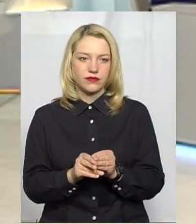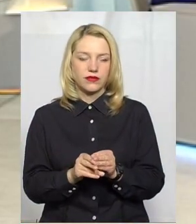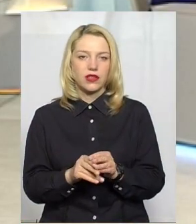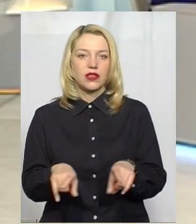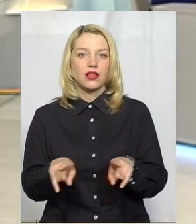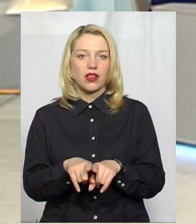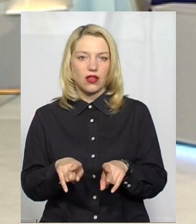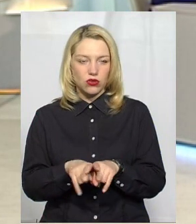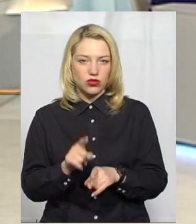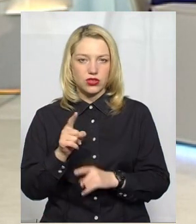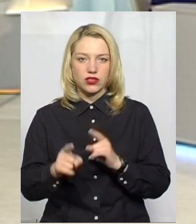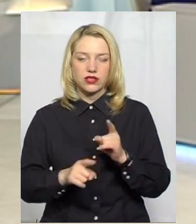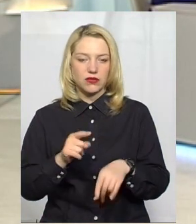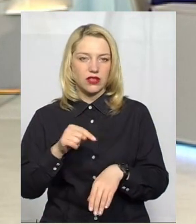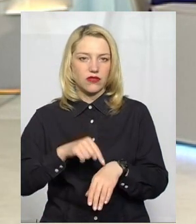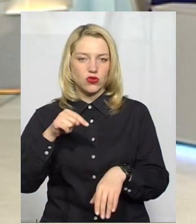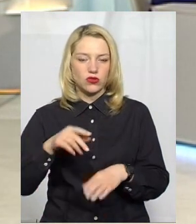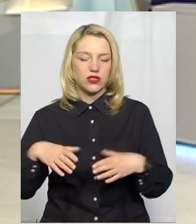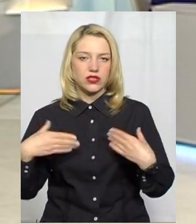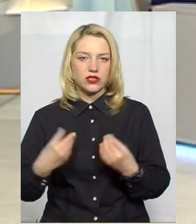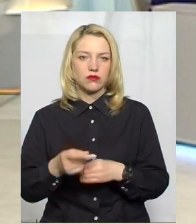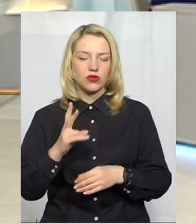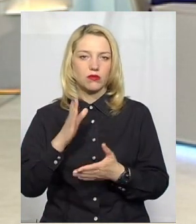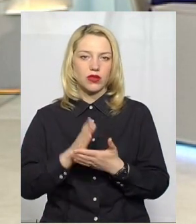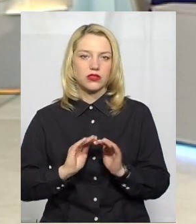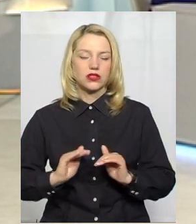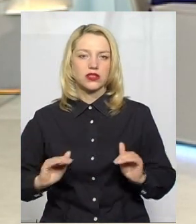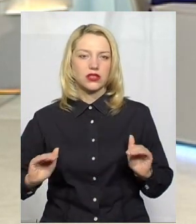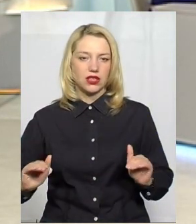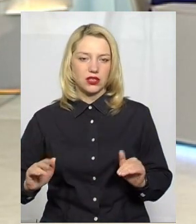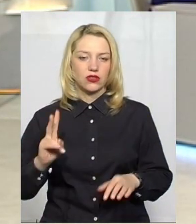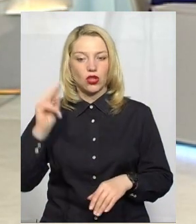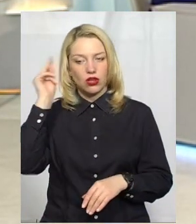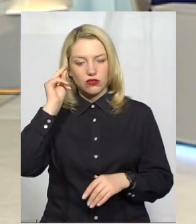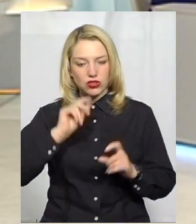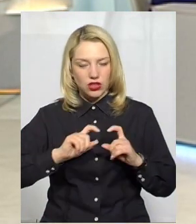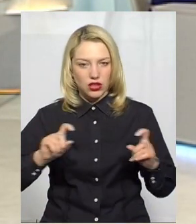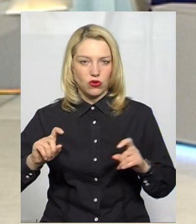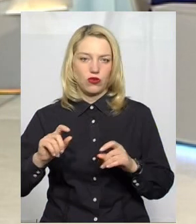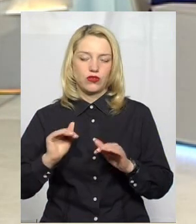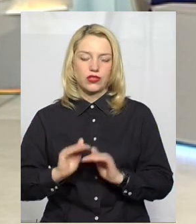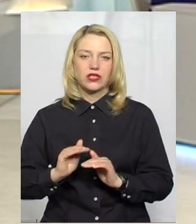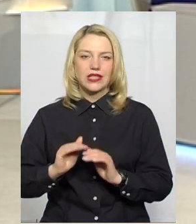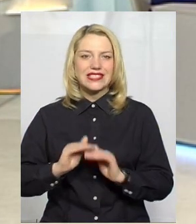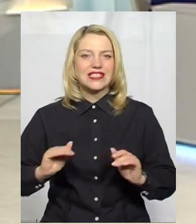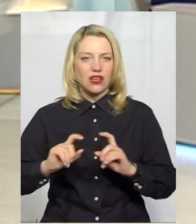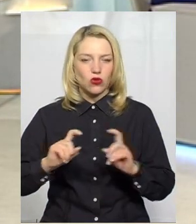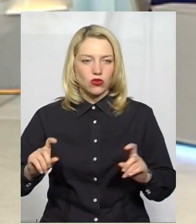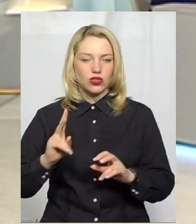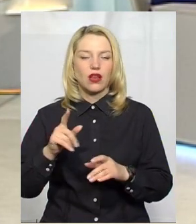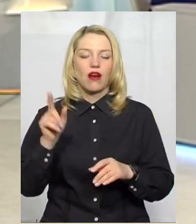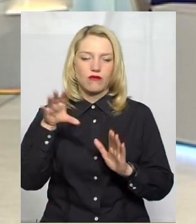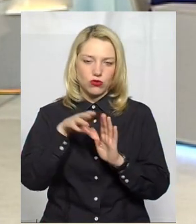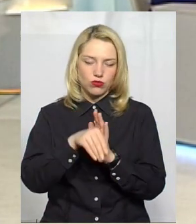Також зміни дуже відчули сім'ї, які мають дітей шкільного, дошкільного віку, в тому числі дітей з